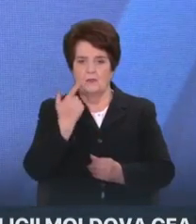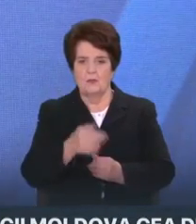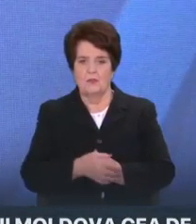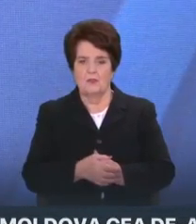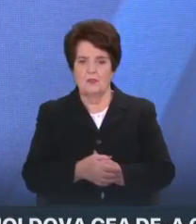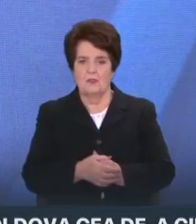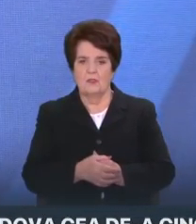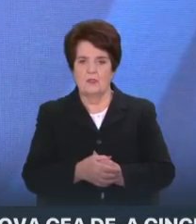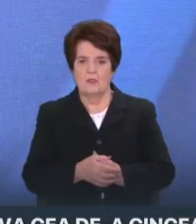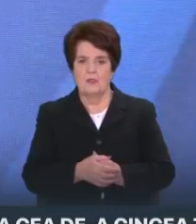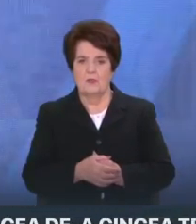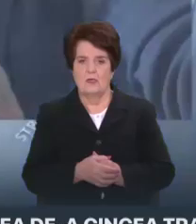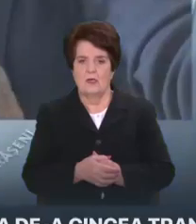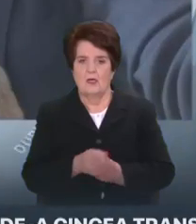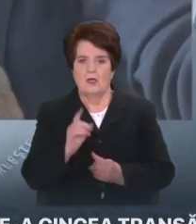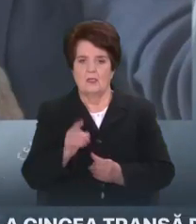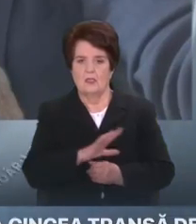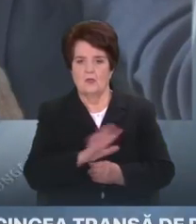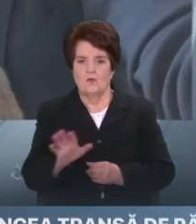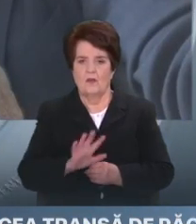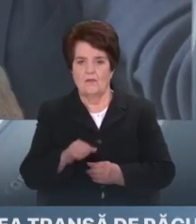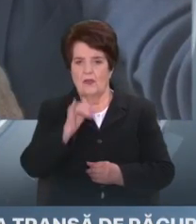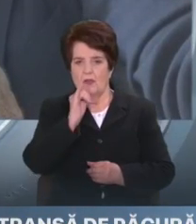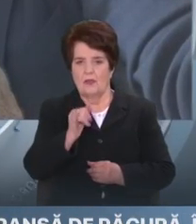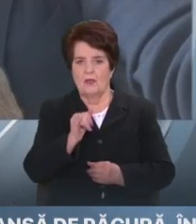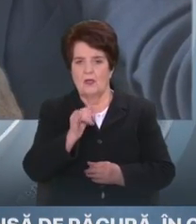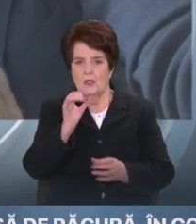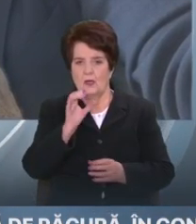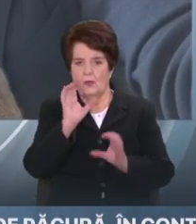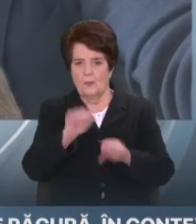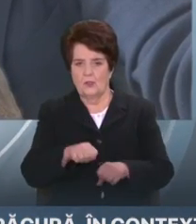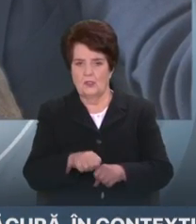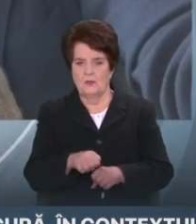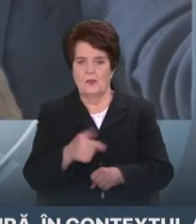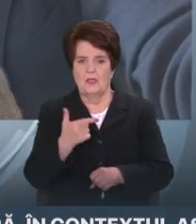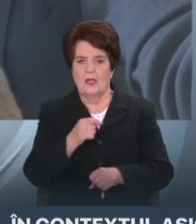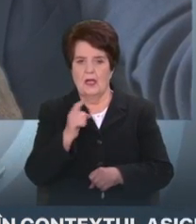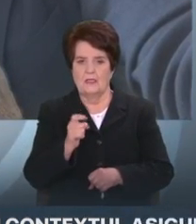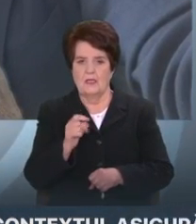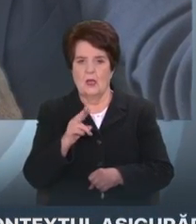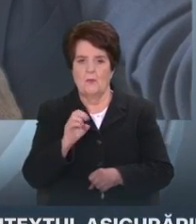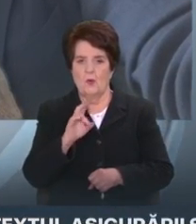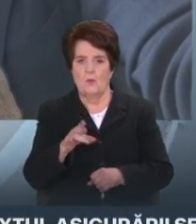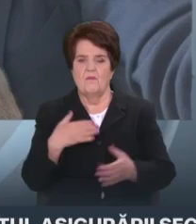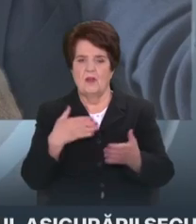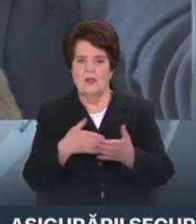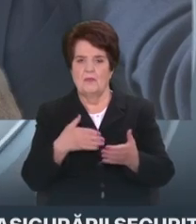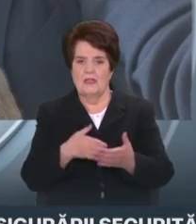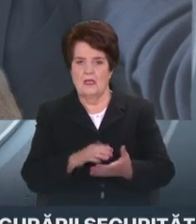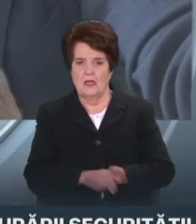acest lucru nu va fi posibil, ținând cont de faptul că Gazprom va limita sau va reduce